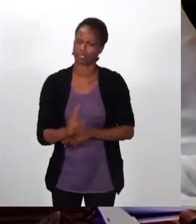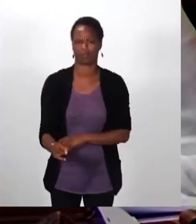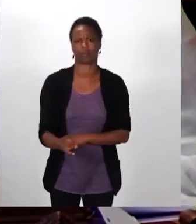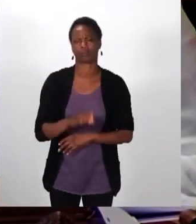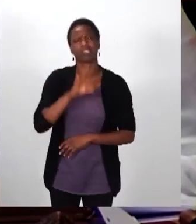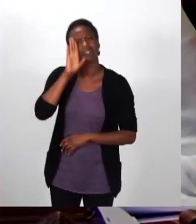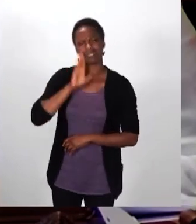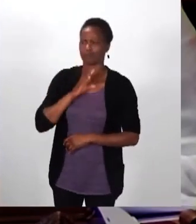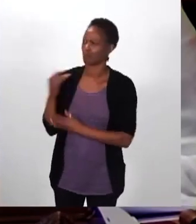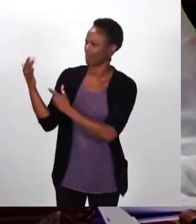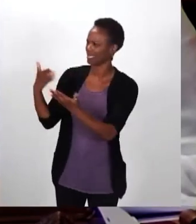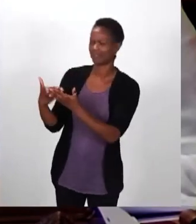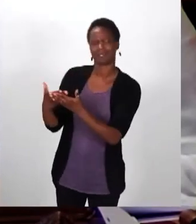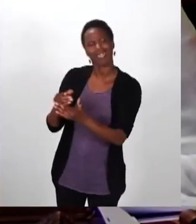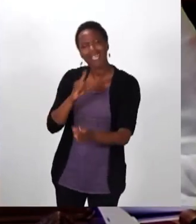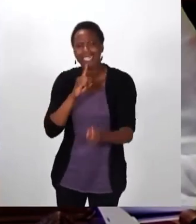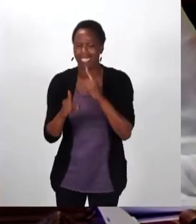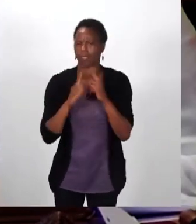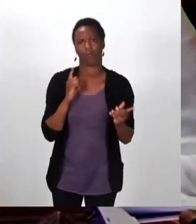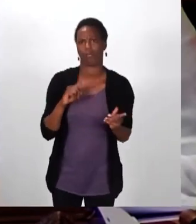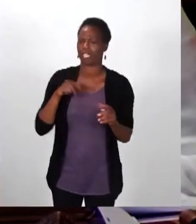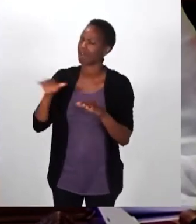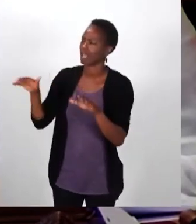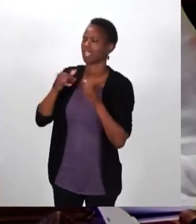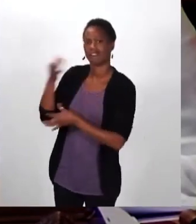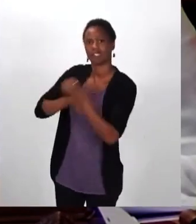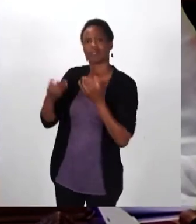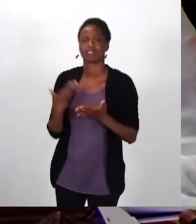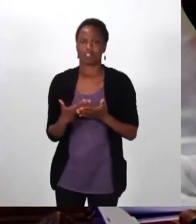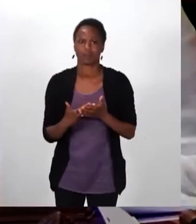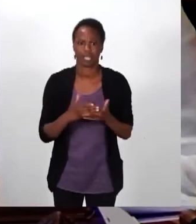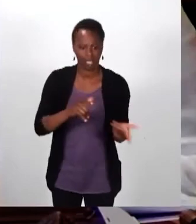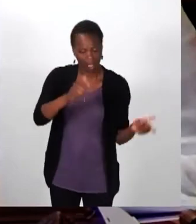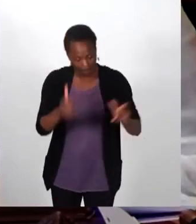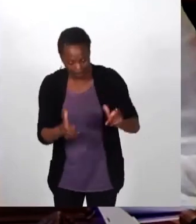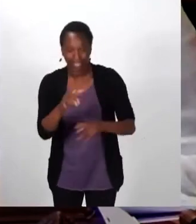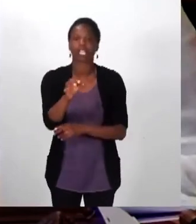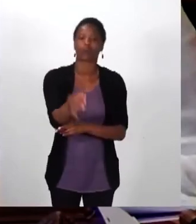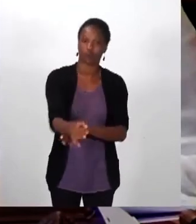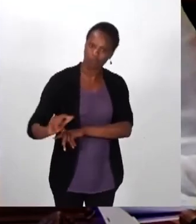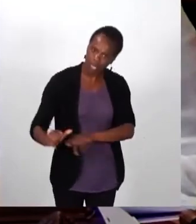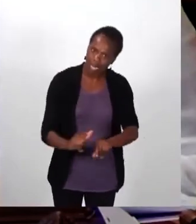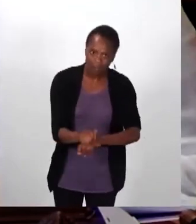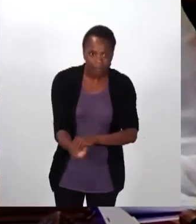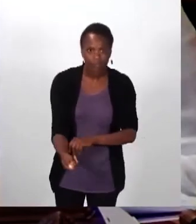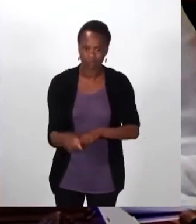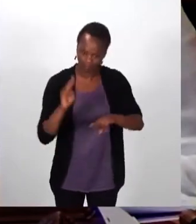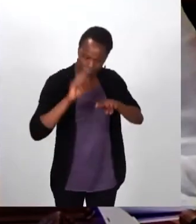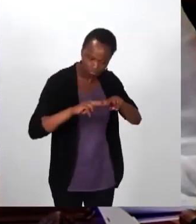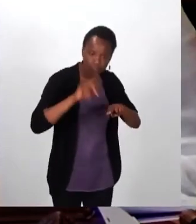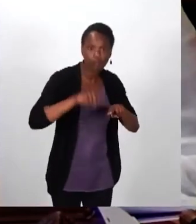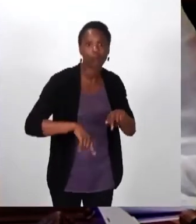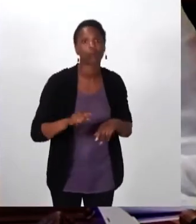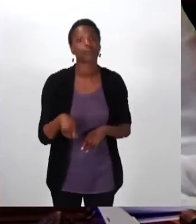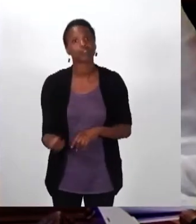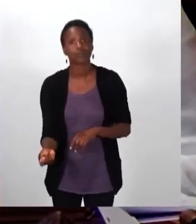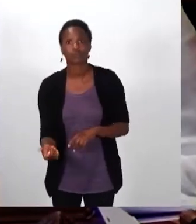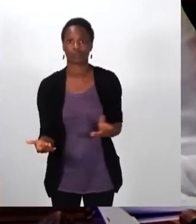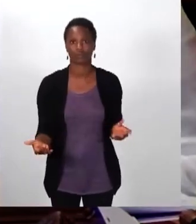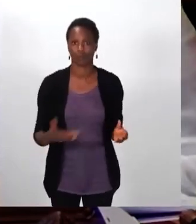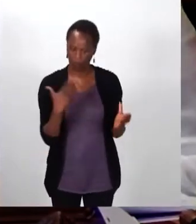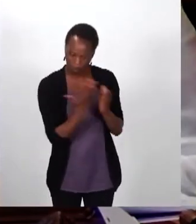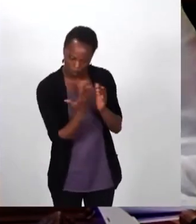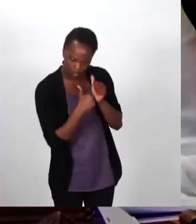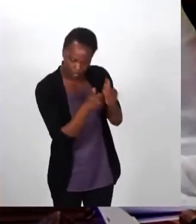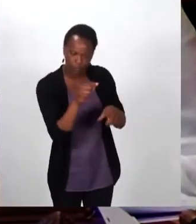Vous n'auriez pas dû donner ce chiffre de cette manière-là. Qu'il y ait des périls. Pourquoi pas ? Sans doute qu'il faille les traiter, mieux les suivre. Je veux bien le reconnaître aussi,